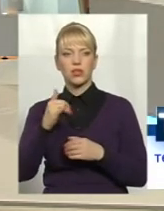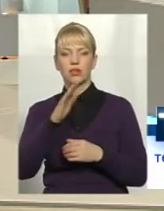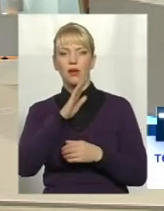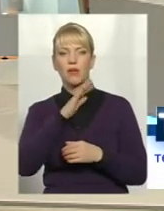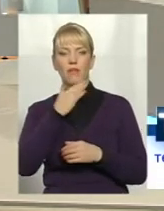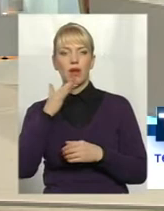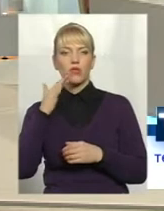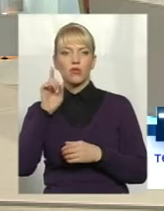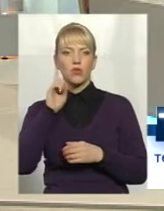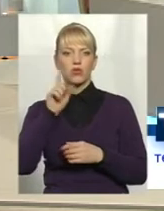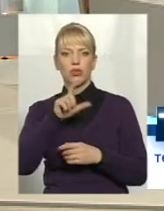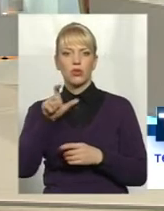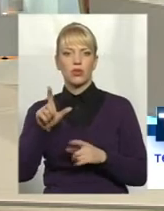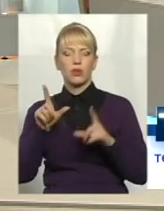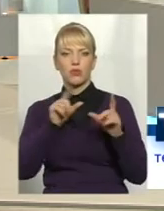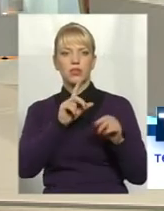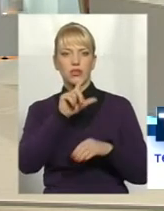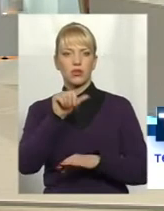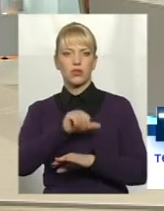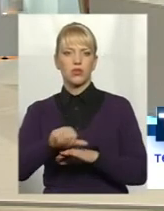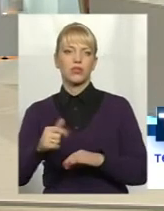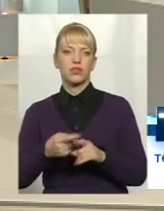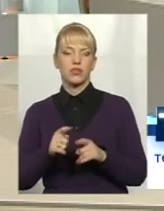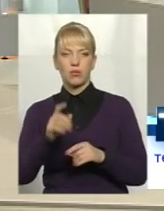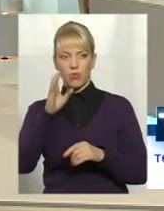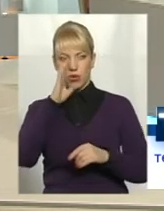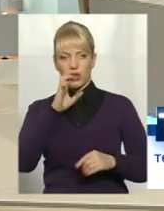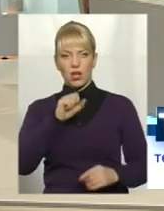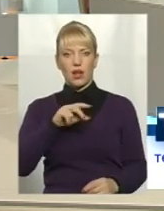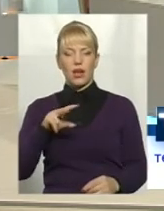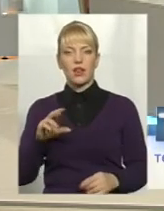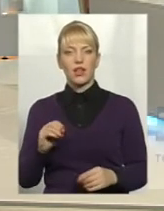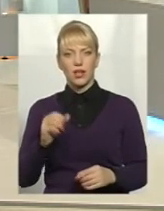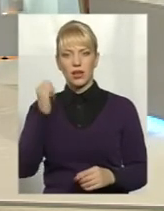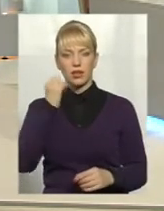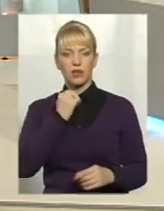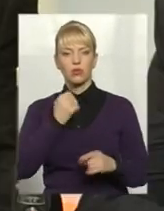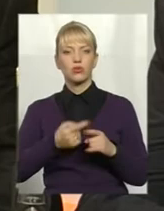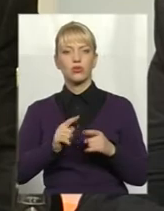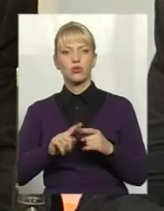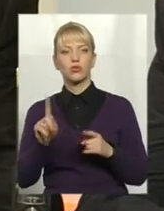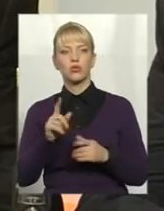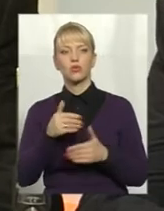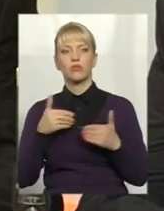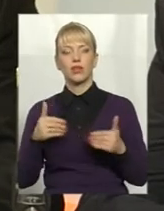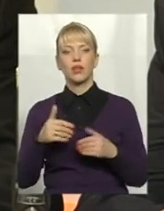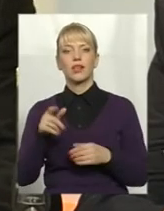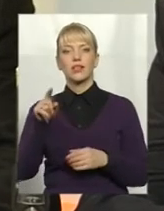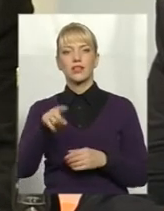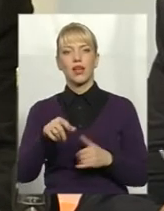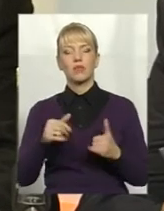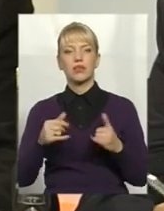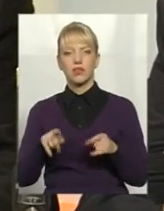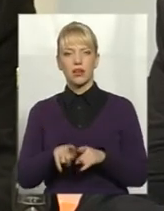відходять, виїжджає за границю. Це, звичайно, погано. Але дякуючи тому, що ми якраз саме так